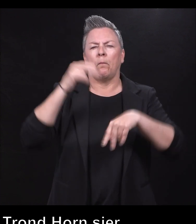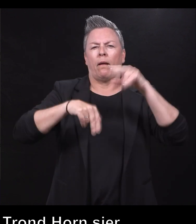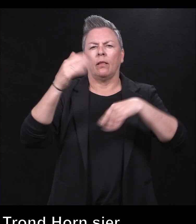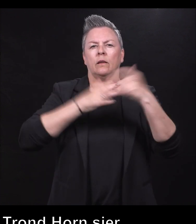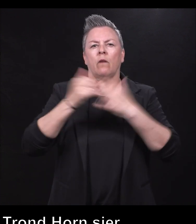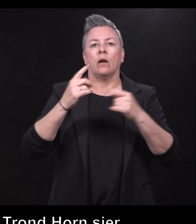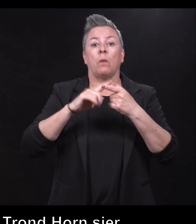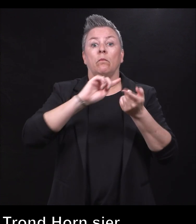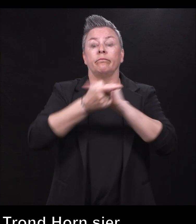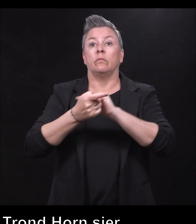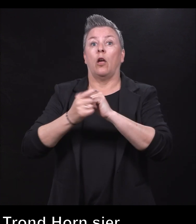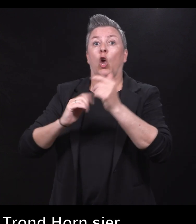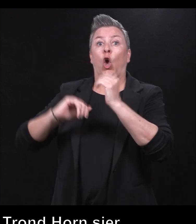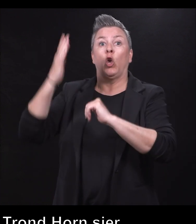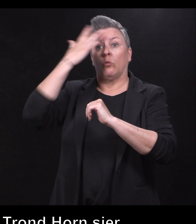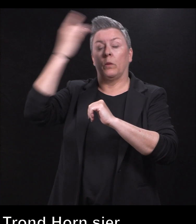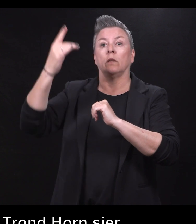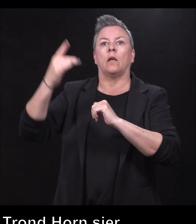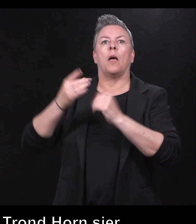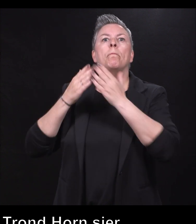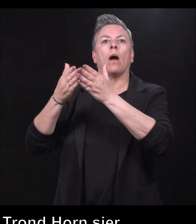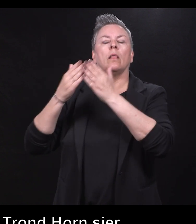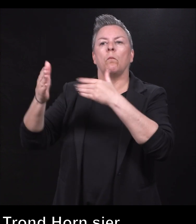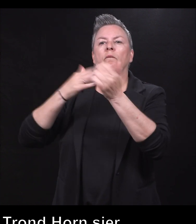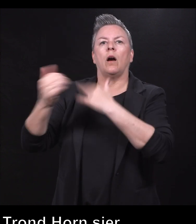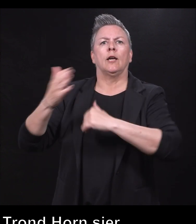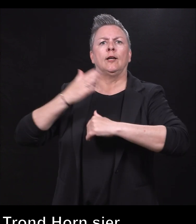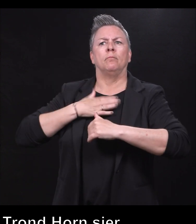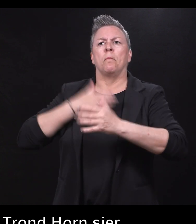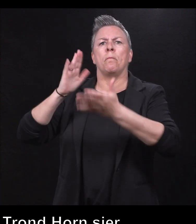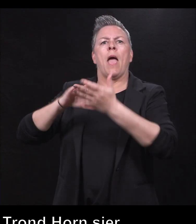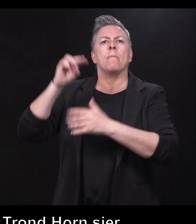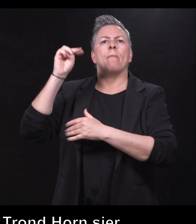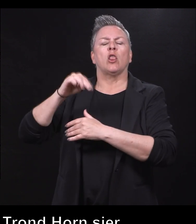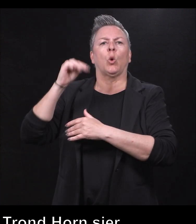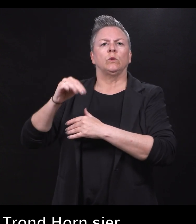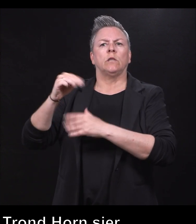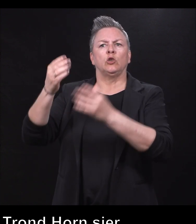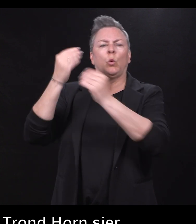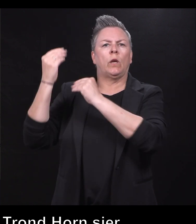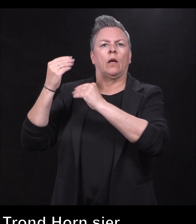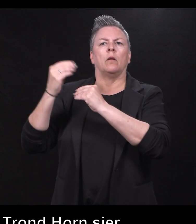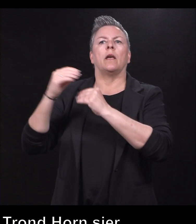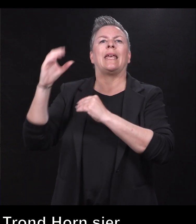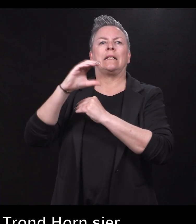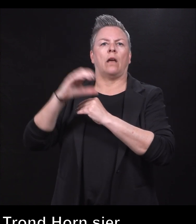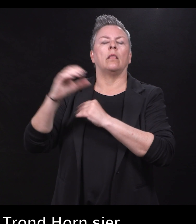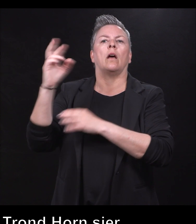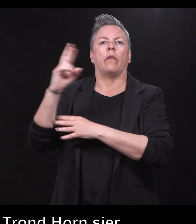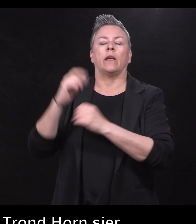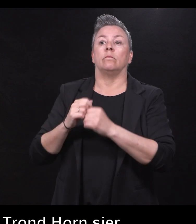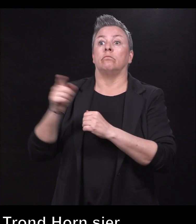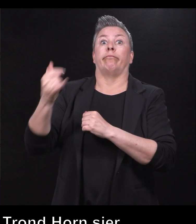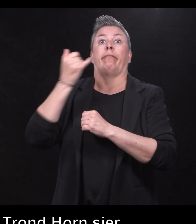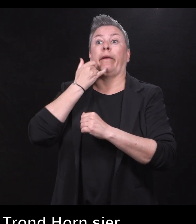maritime fag. Han har et stort ønske om å bli tatt opp til matrosutdanninger på Kristian Radik til høsten dette året. Han ringte meg etter å ha kommet